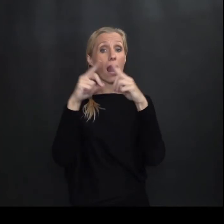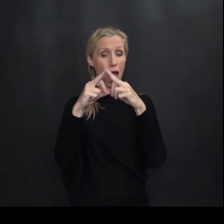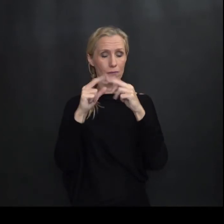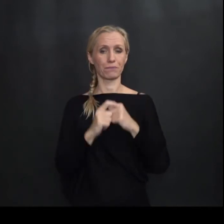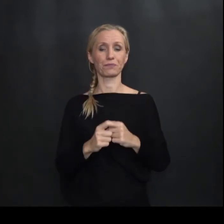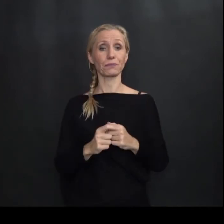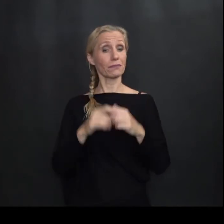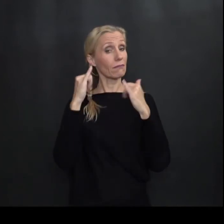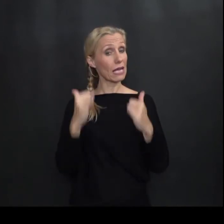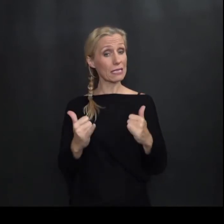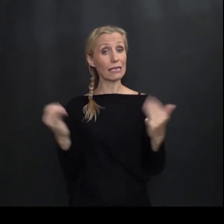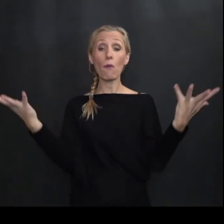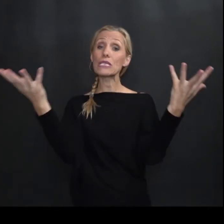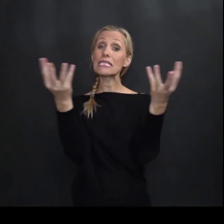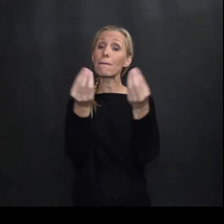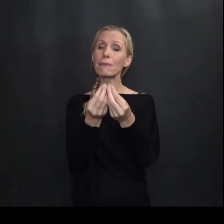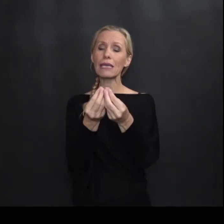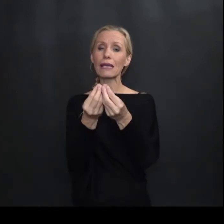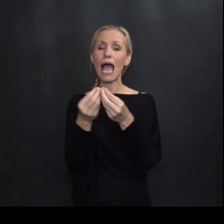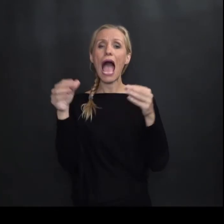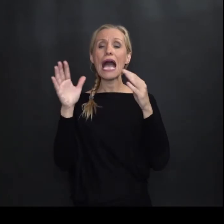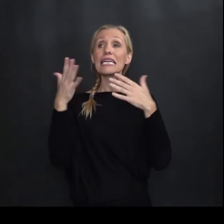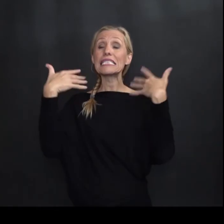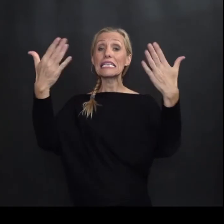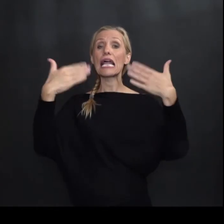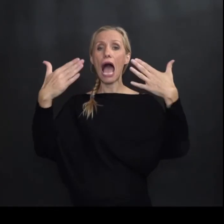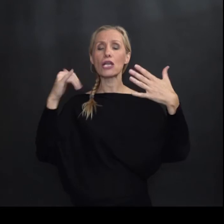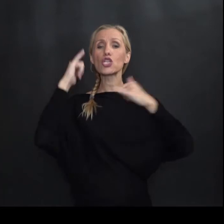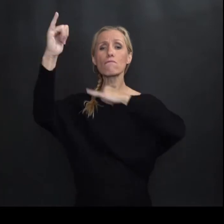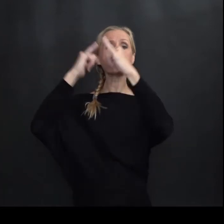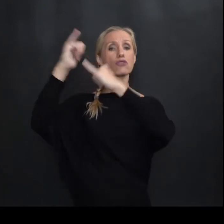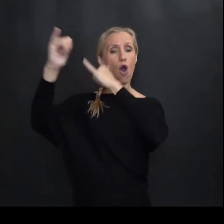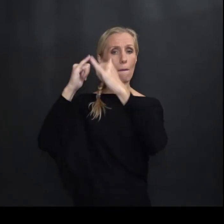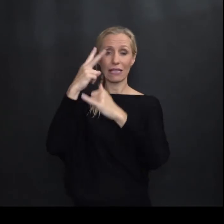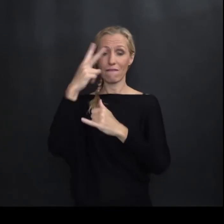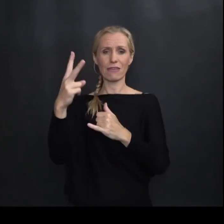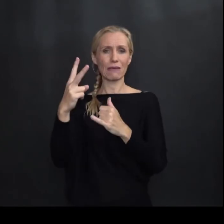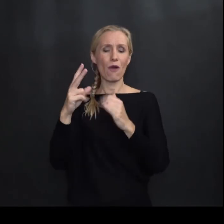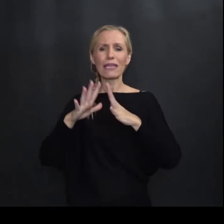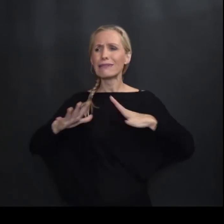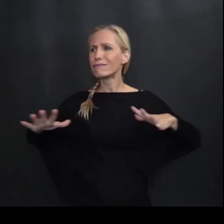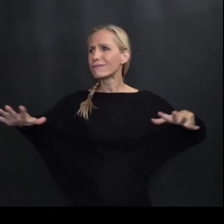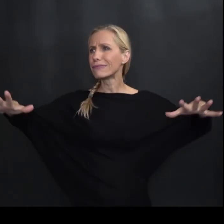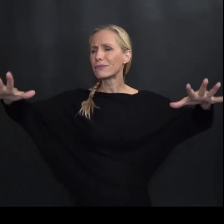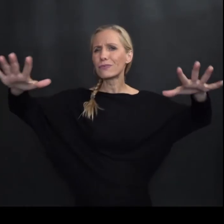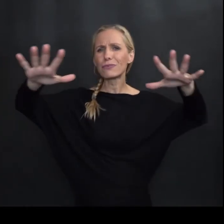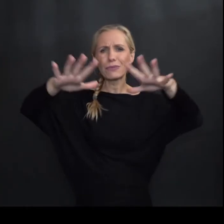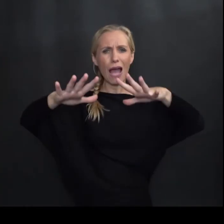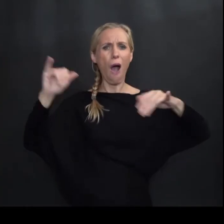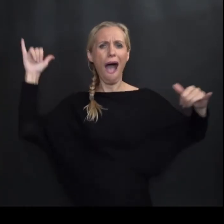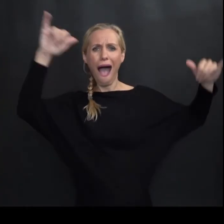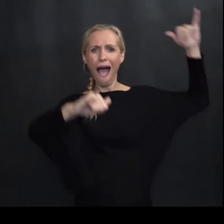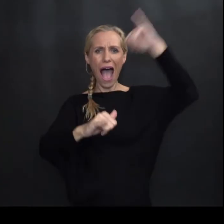nalazimo Kod zbirke Zračnog prometa Evo ovdje vidimo Vlada jedna Pa gotovo